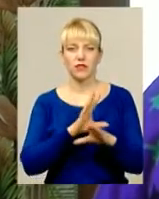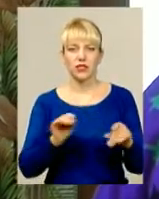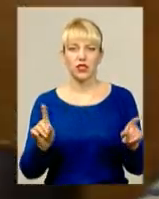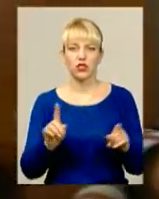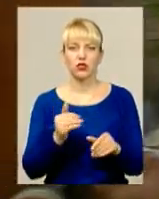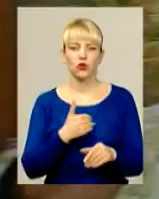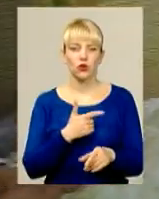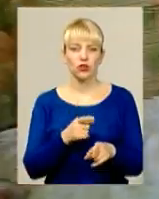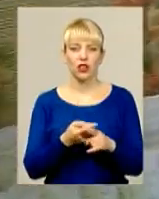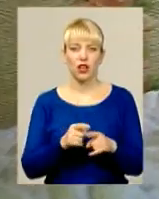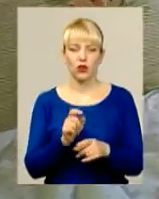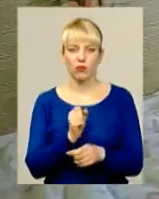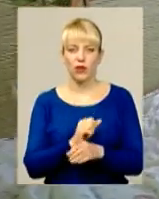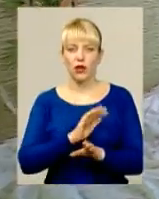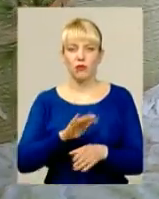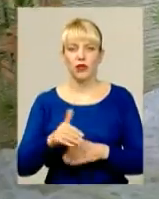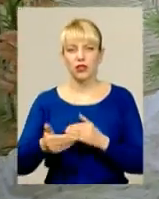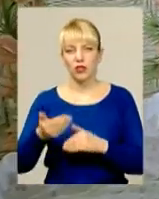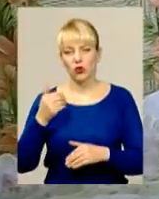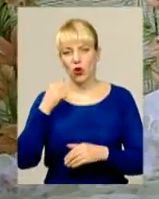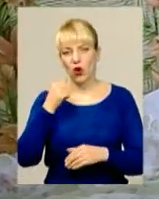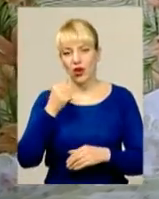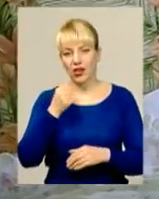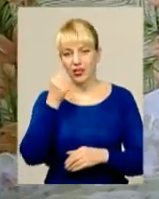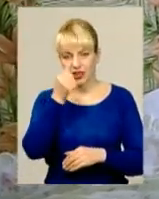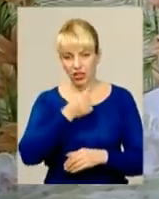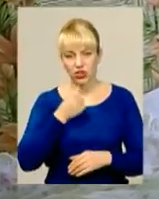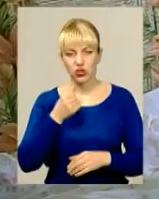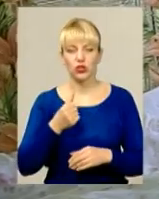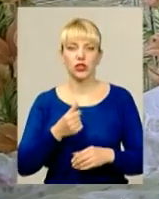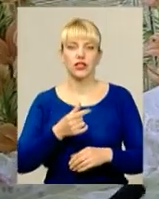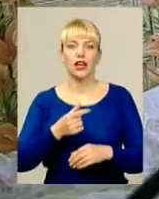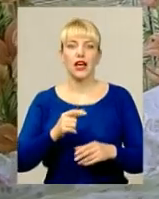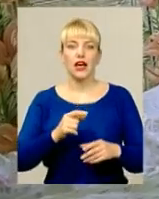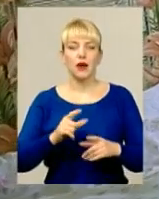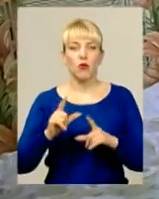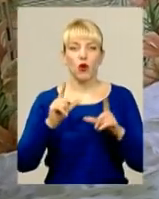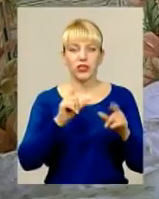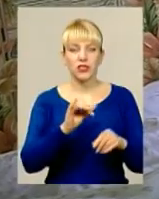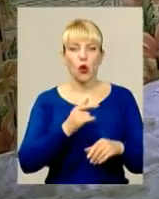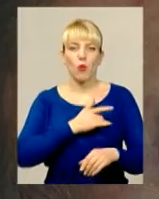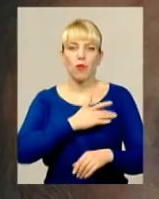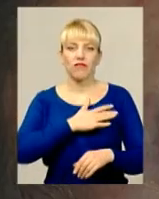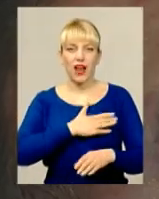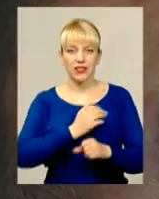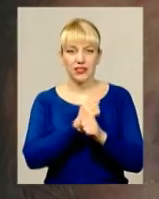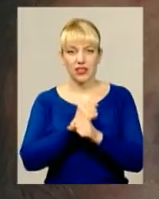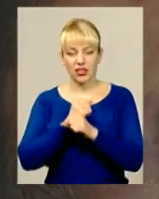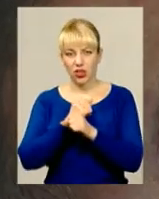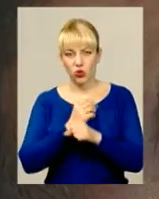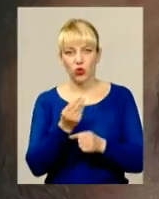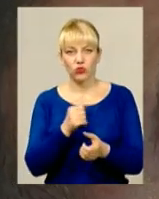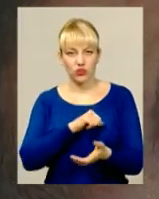роби. Після торішньої поїздки у приватний санаторій Тернопільської області кошти, на які родина збирала самотужки, Миколі стало